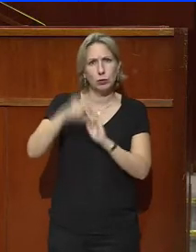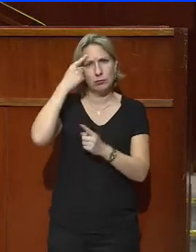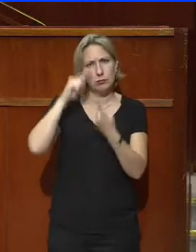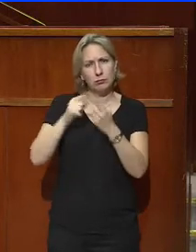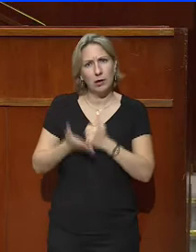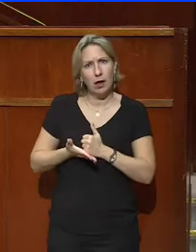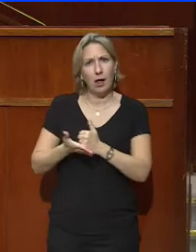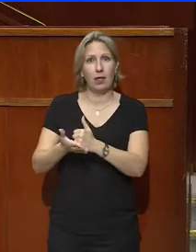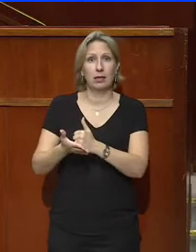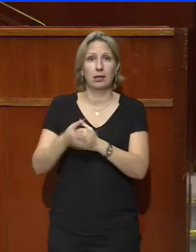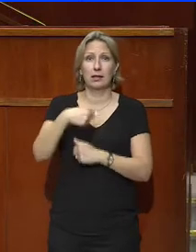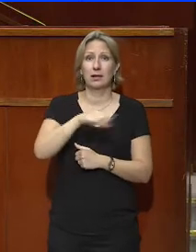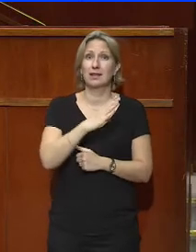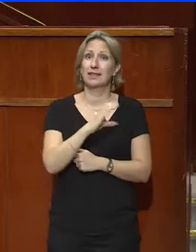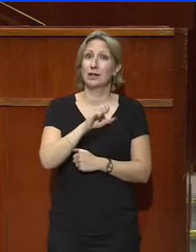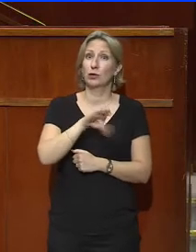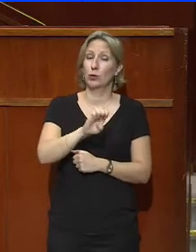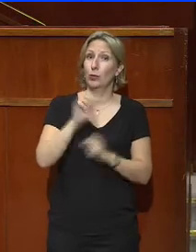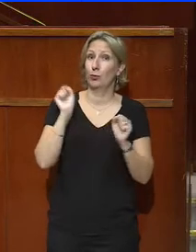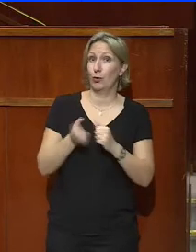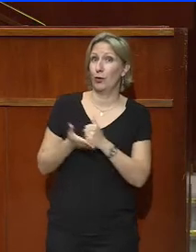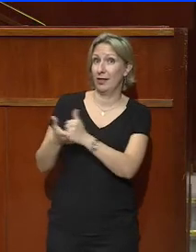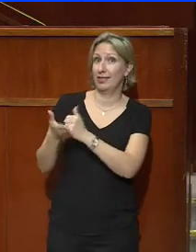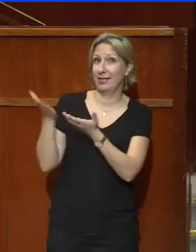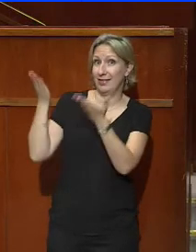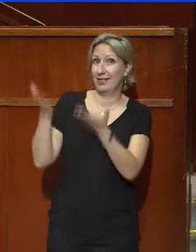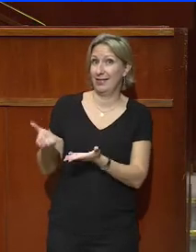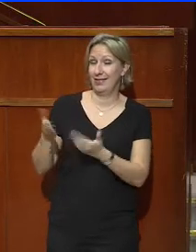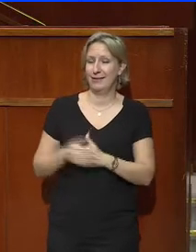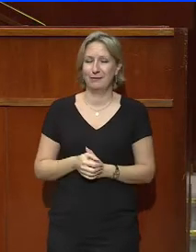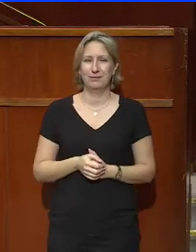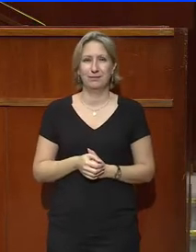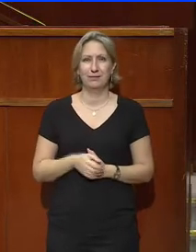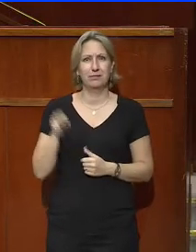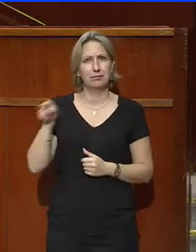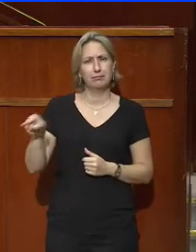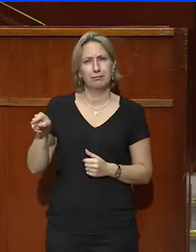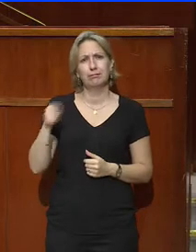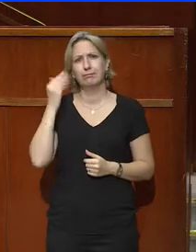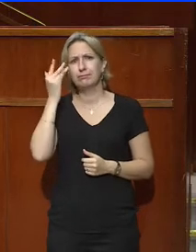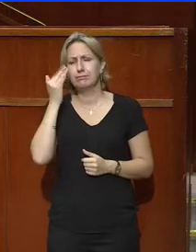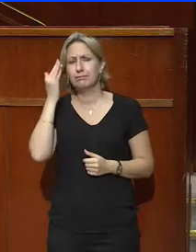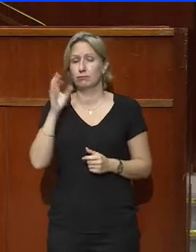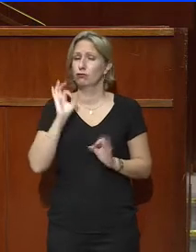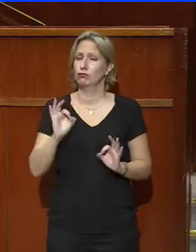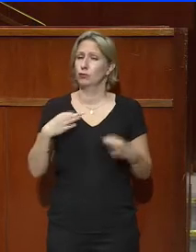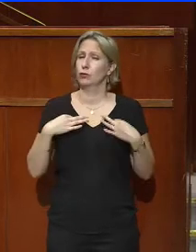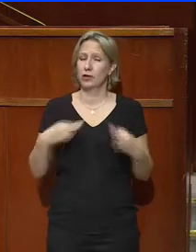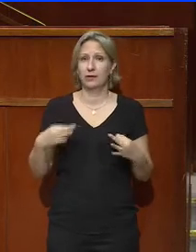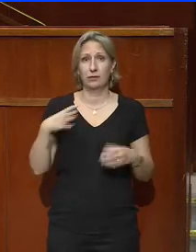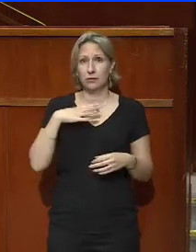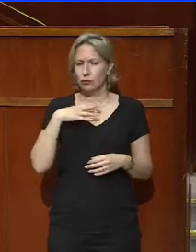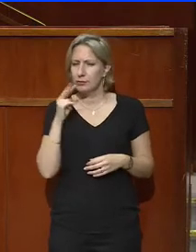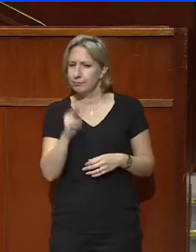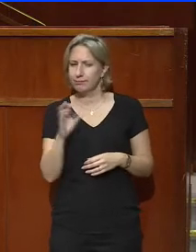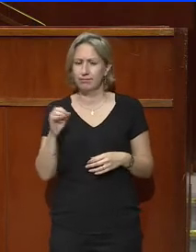que peut vous apporter le CESE. Ainsi, vous inquiétez, vous, objectivement, des fractures